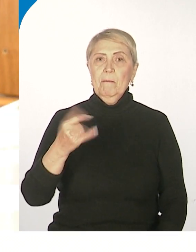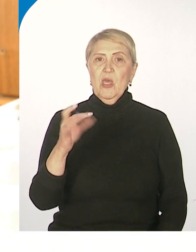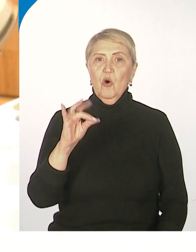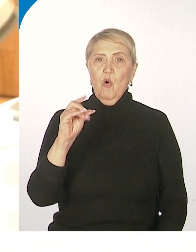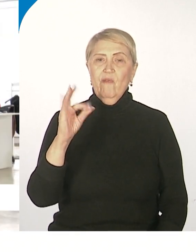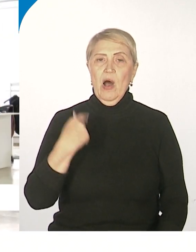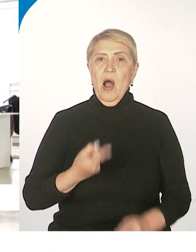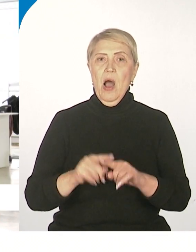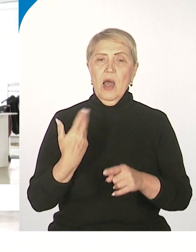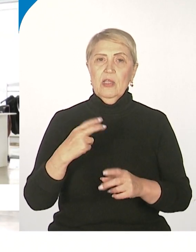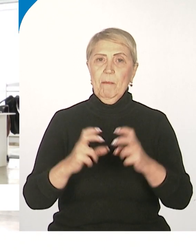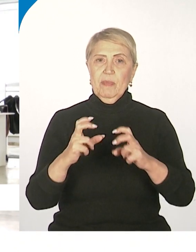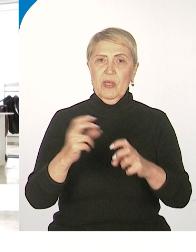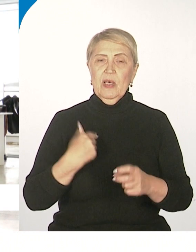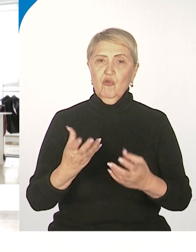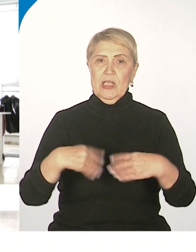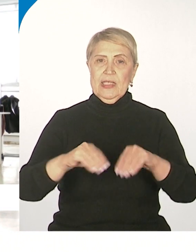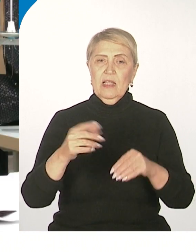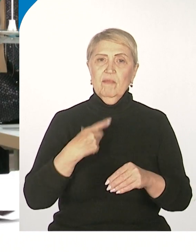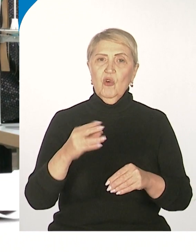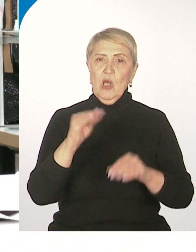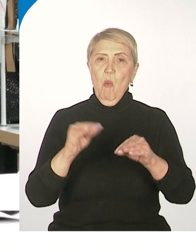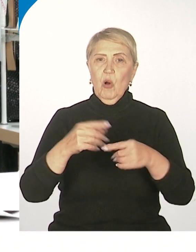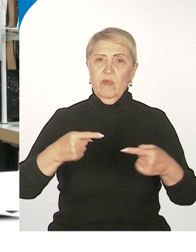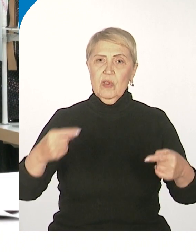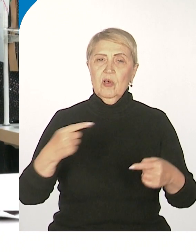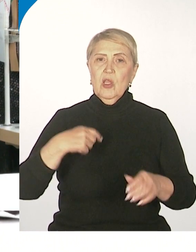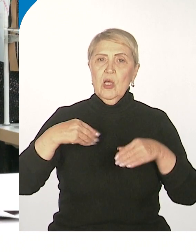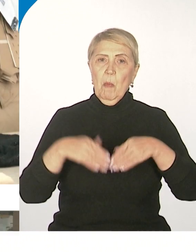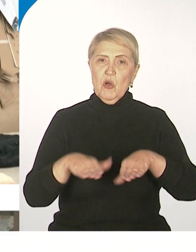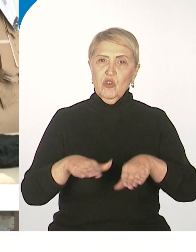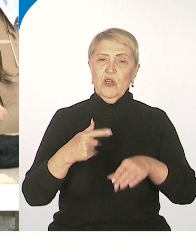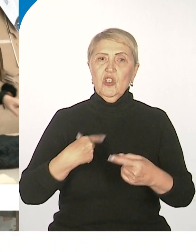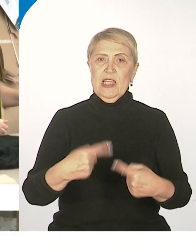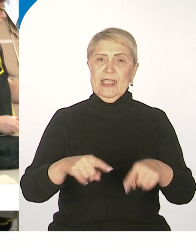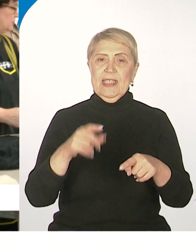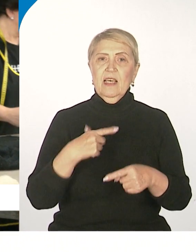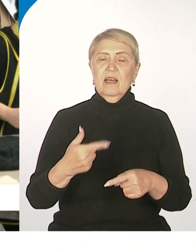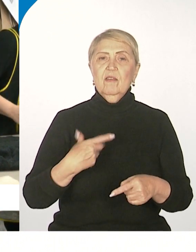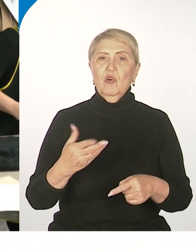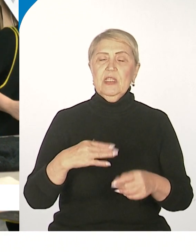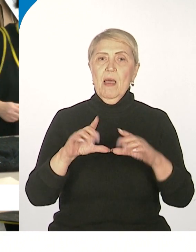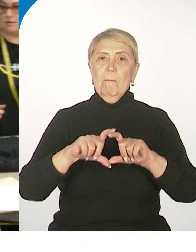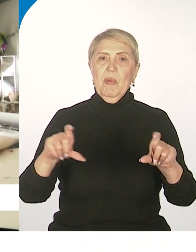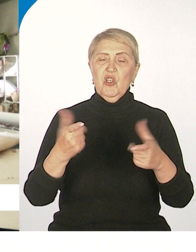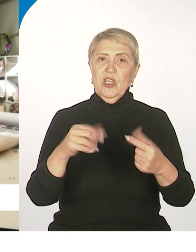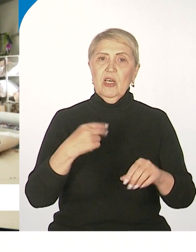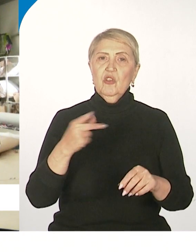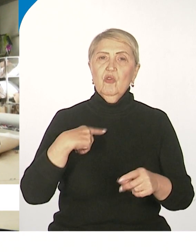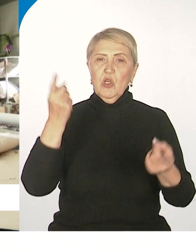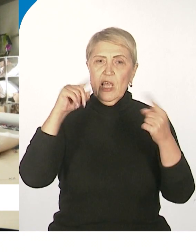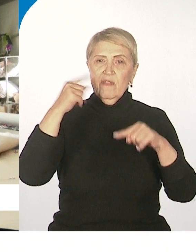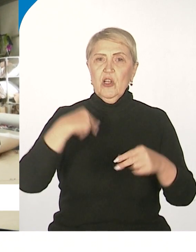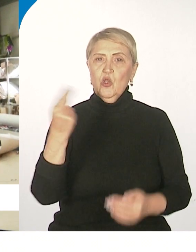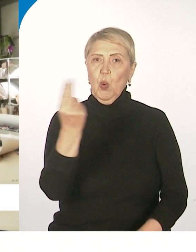предприятие с целым парком дорогостоящего оборудования. Пошивочный цех, раскроенный. Помещение, где творят художники. Сейчас команда